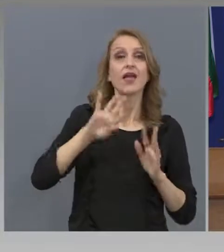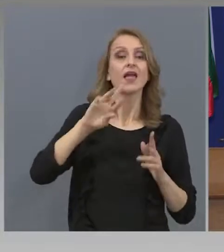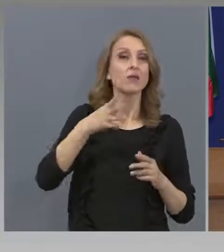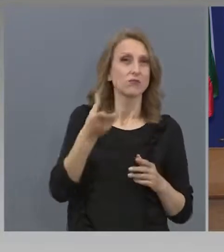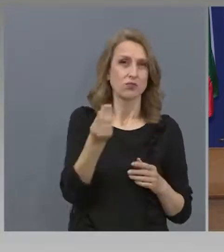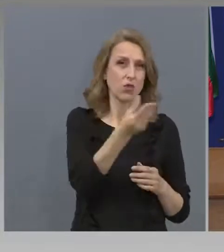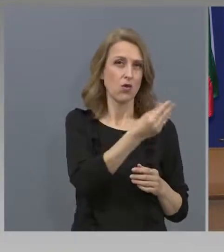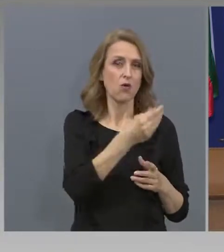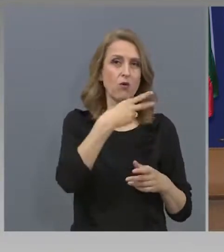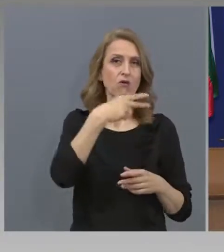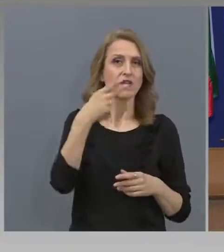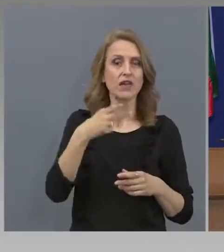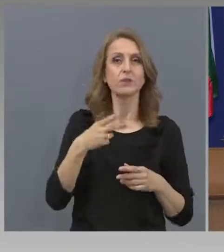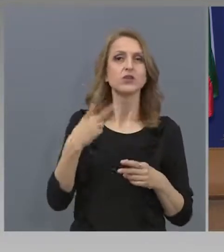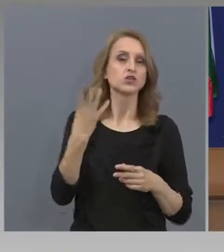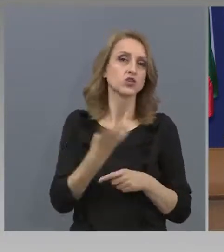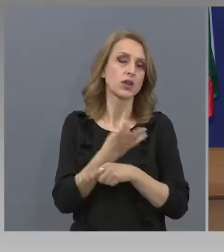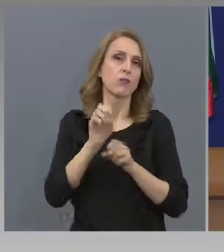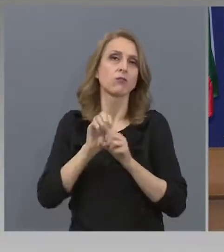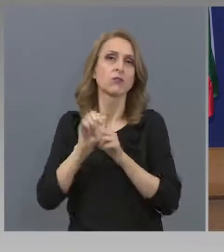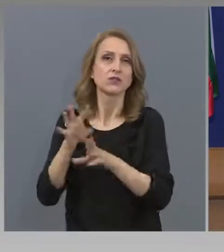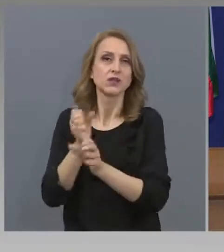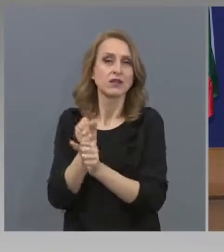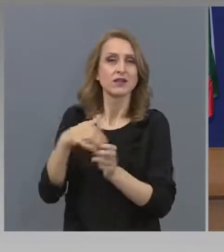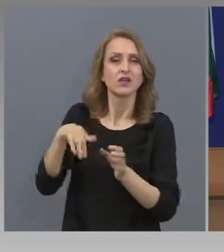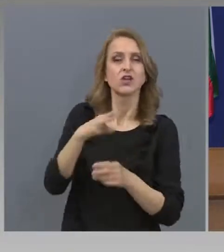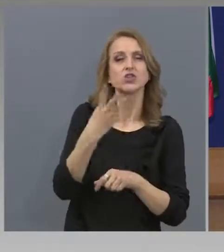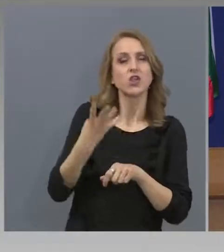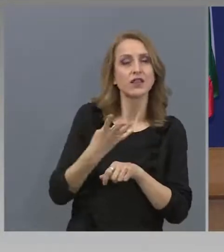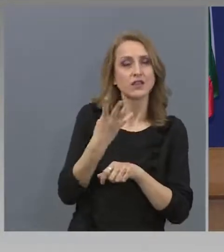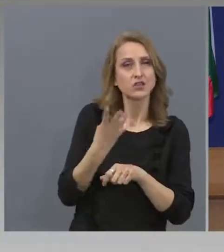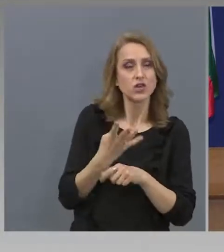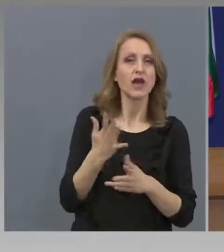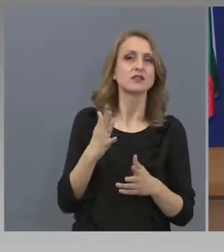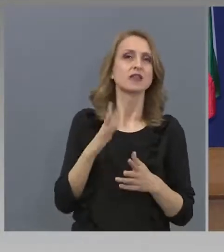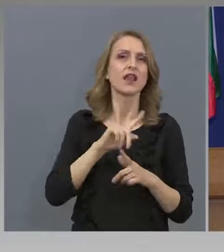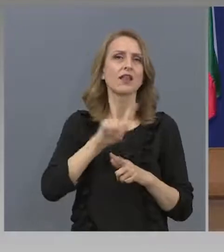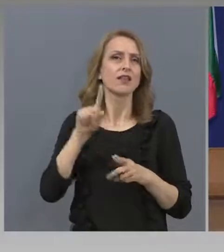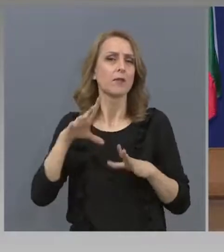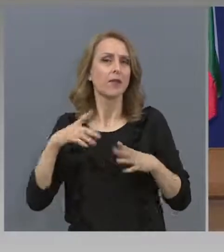неплатен отпуск? Какви ще бъдат препоръките за спазване на санитарните мерки след 13 май?